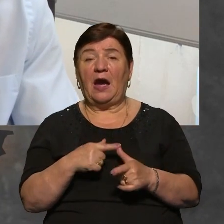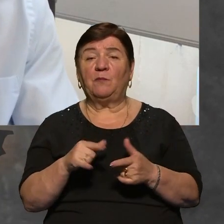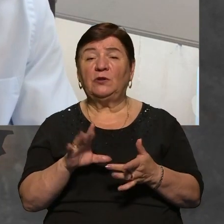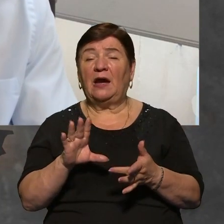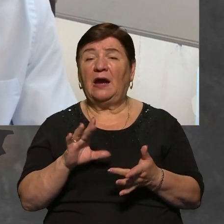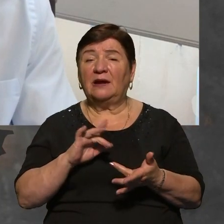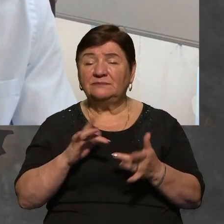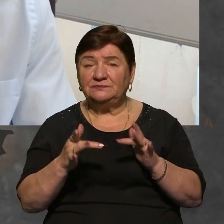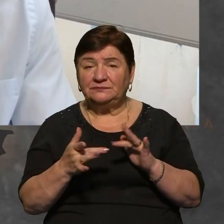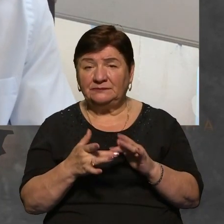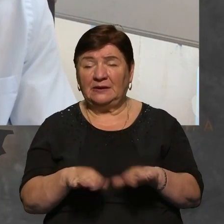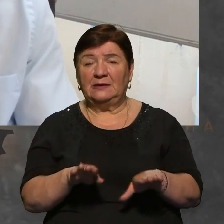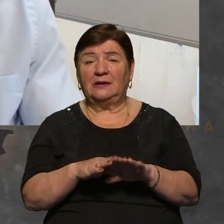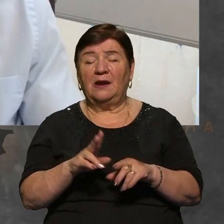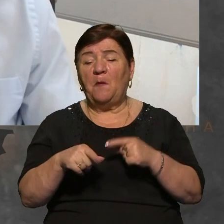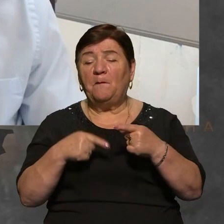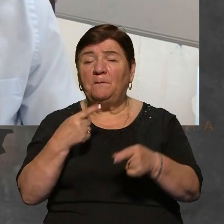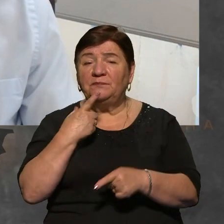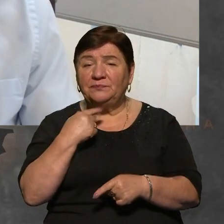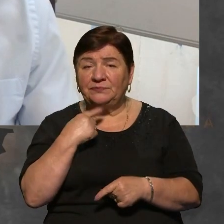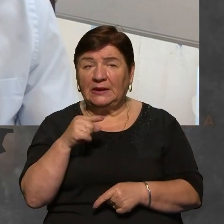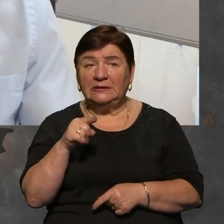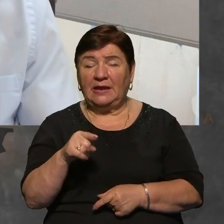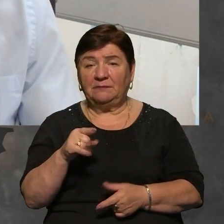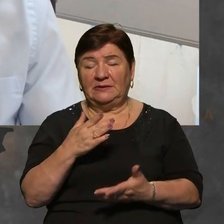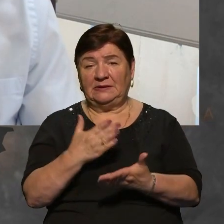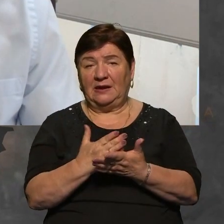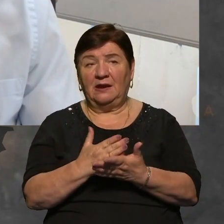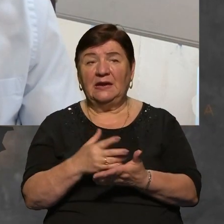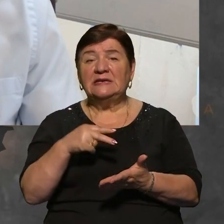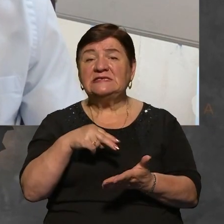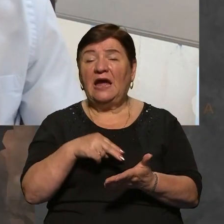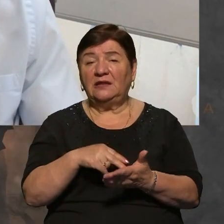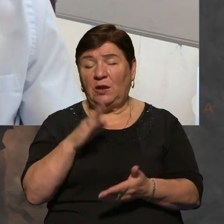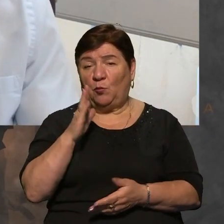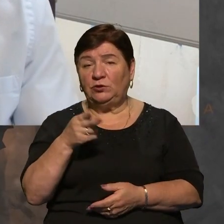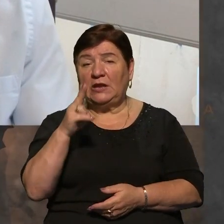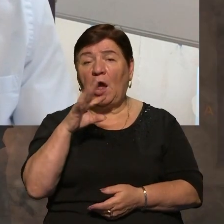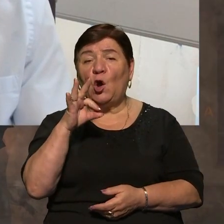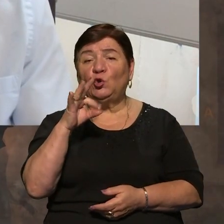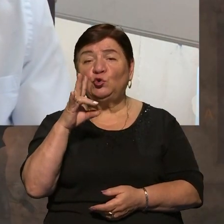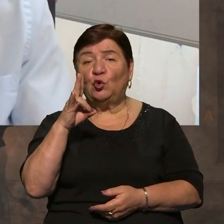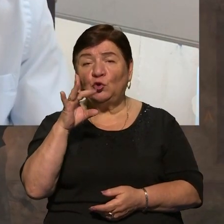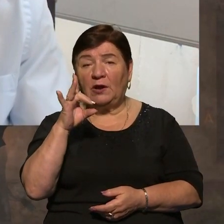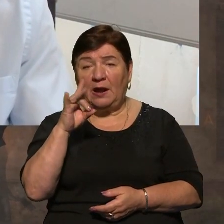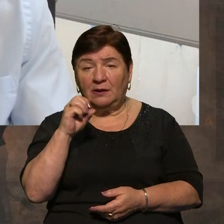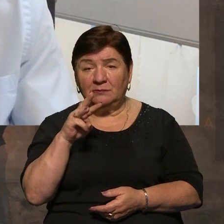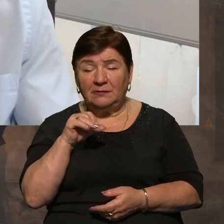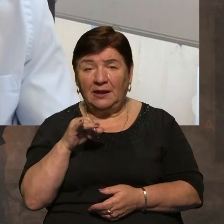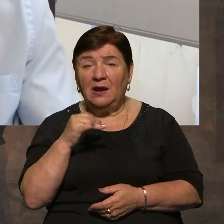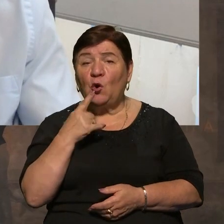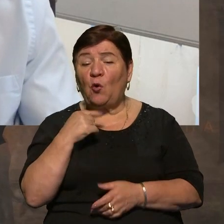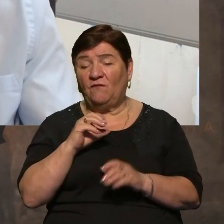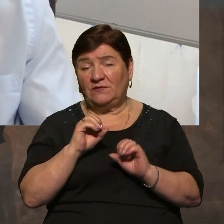Українського центру транспортно-координації. Там є перелік центрів крові. І станьте донорами, починайте здавати кров, тому що потреби